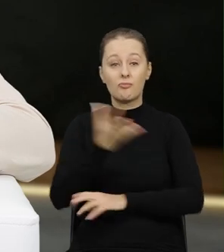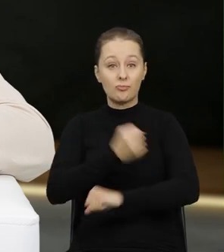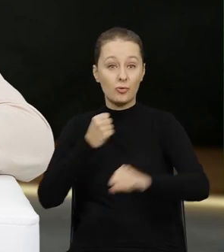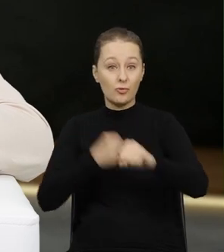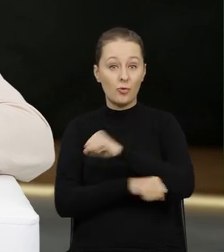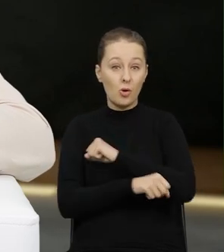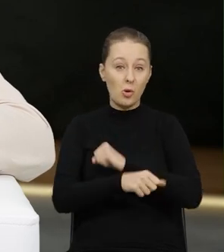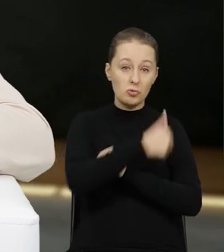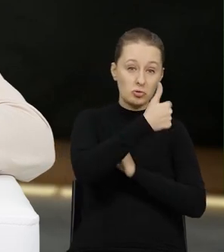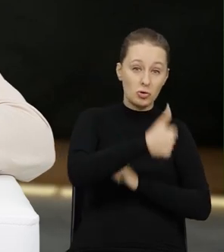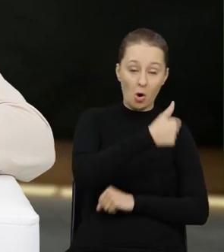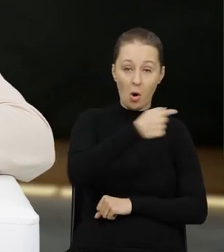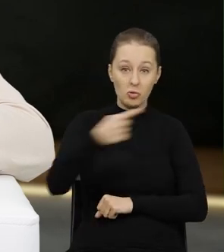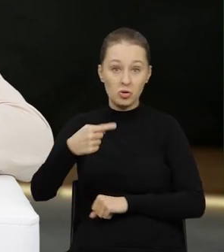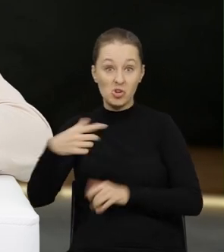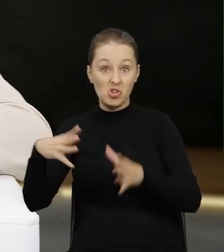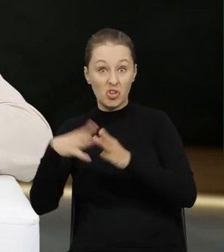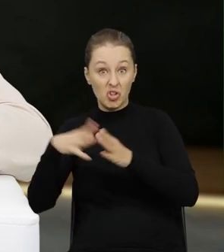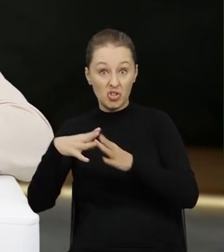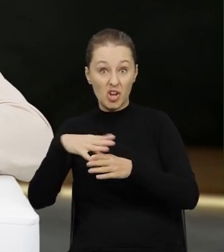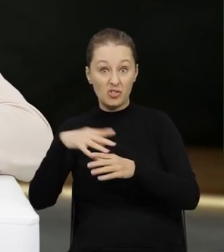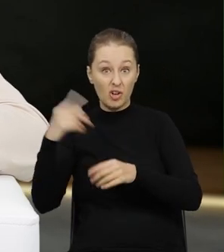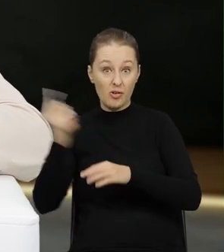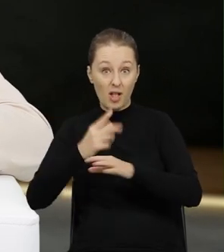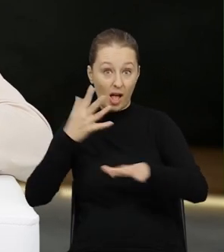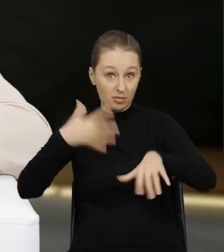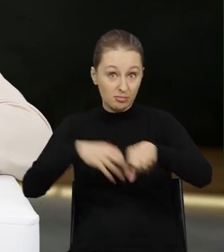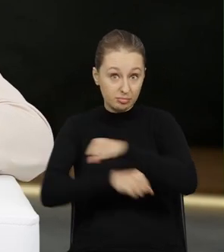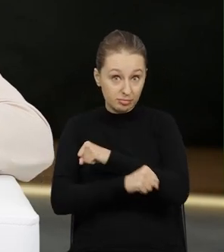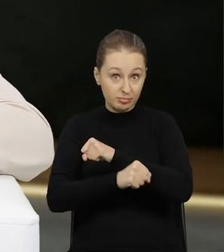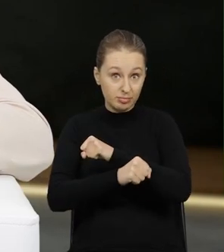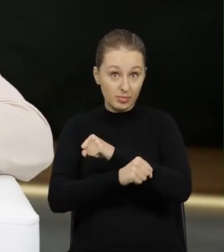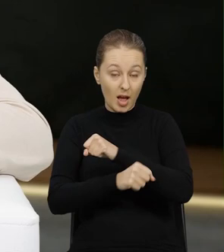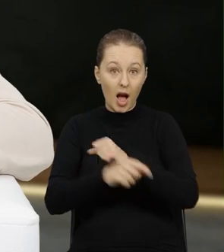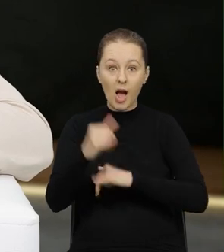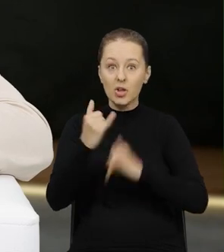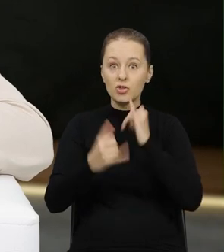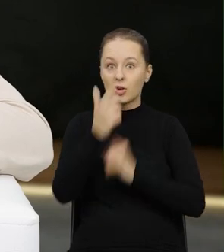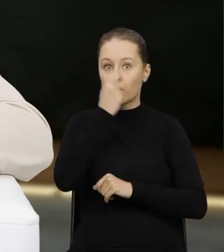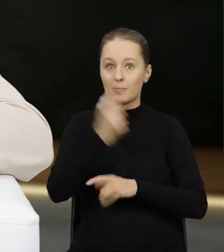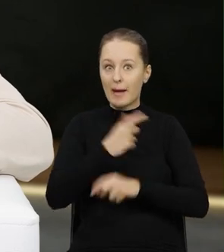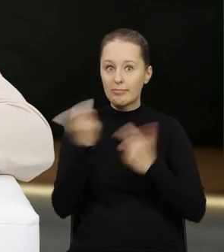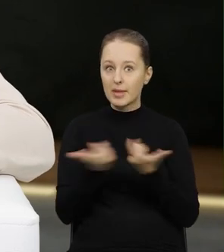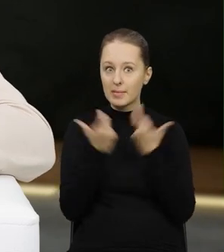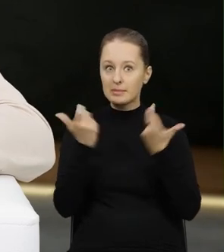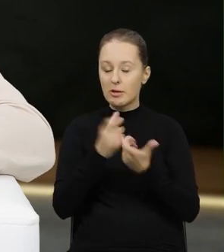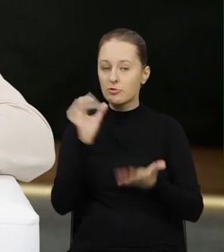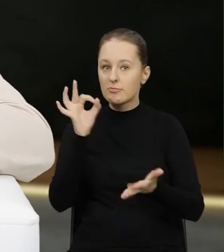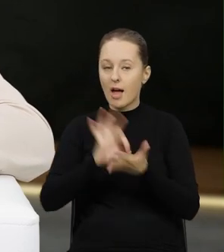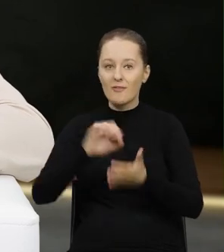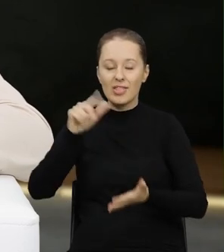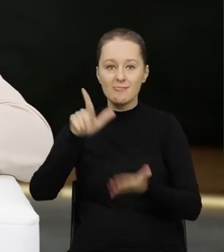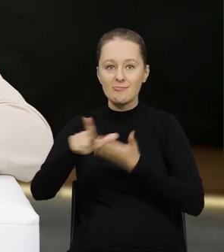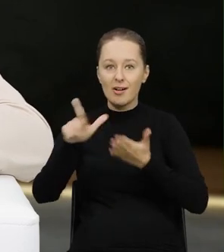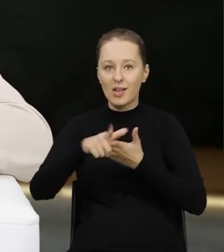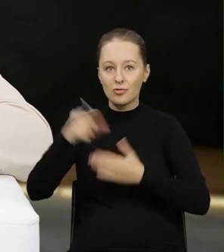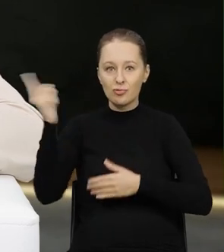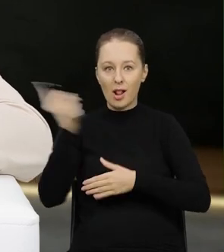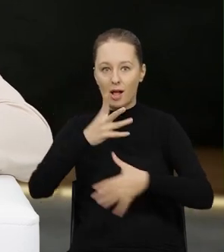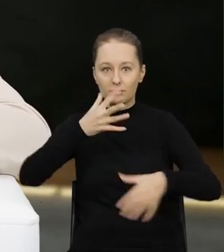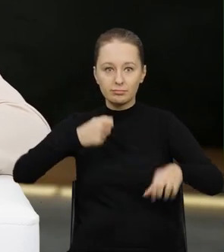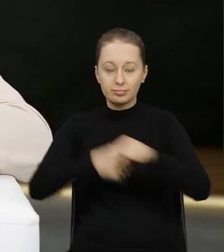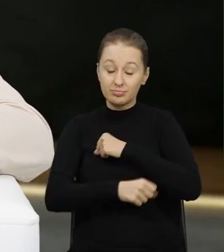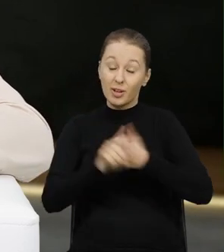pozbawieniem wolności od roku do lat dziesięciu, a za odpady niebezpieczne aż do dwunastu lat. Więc no kary są